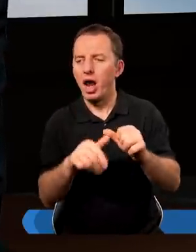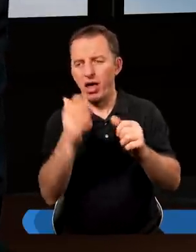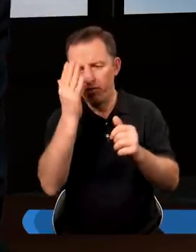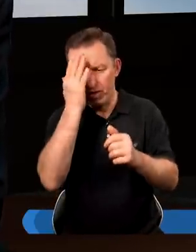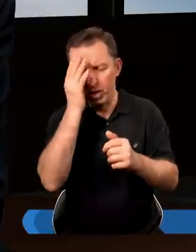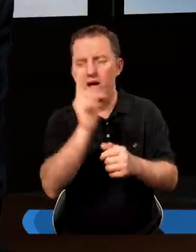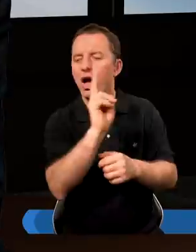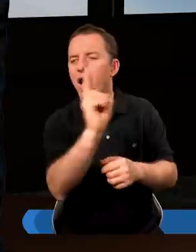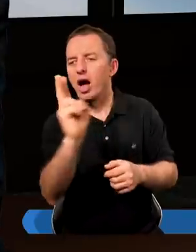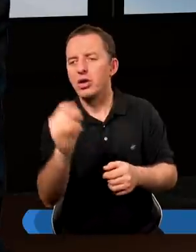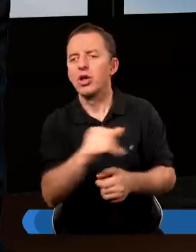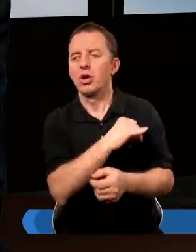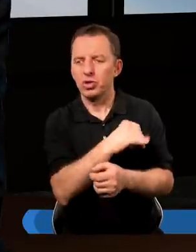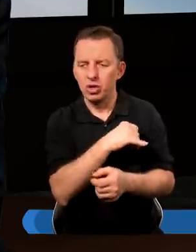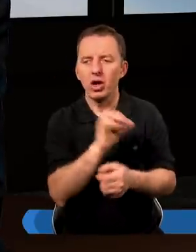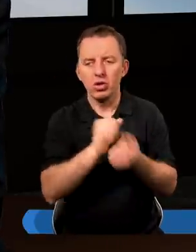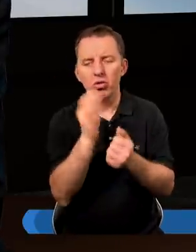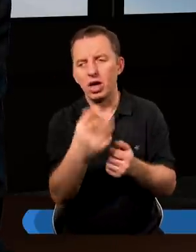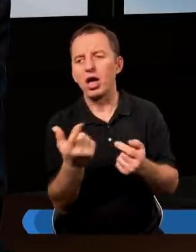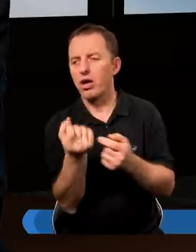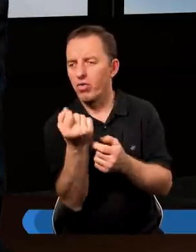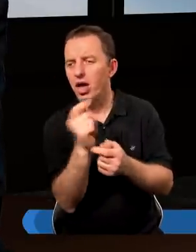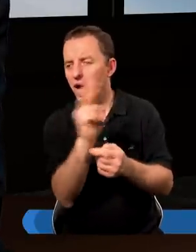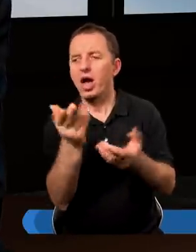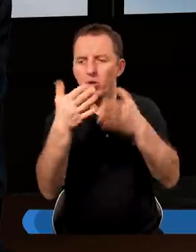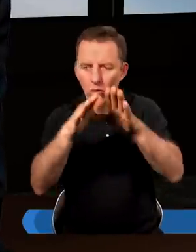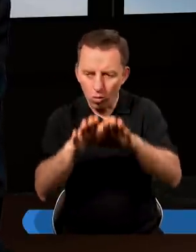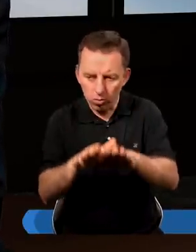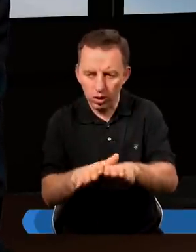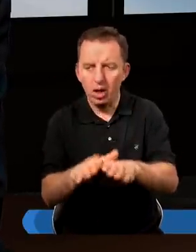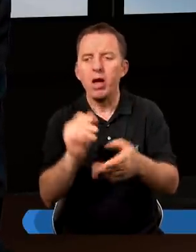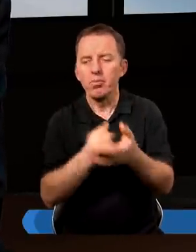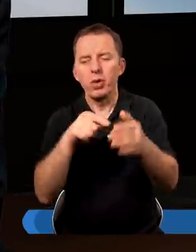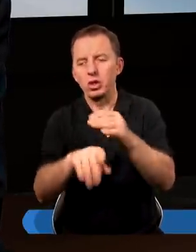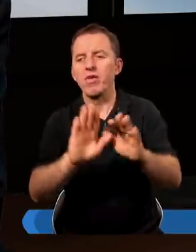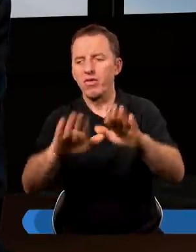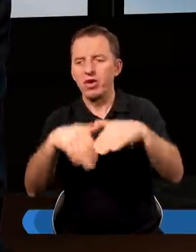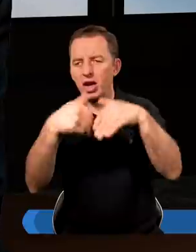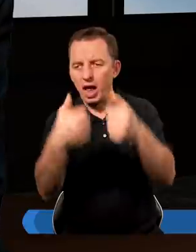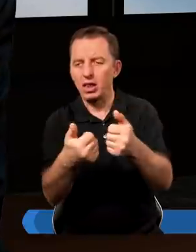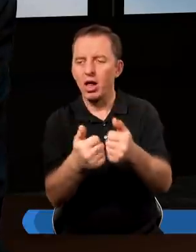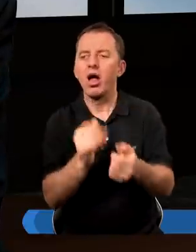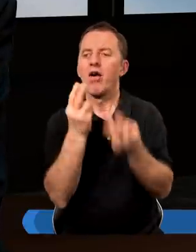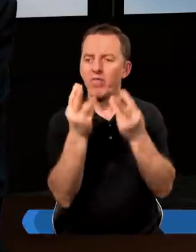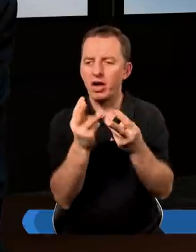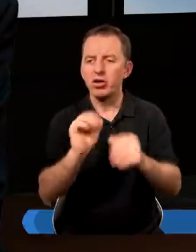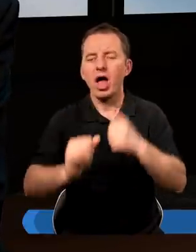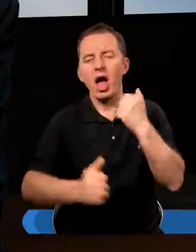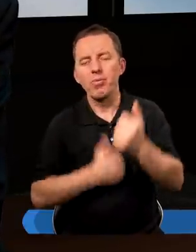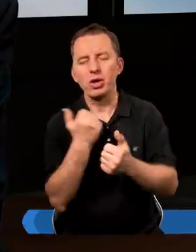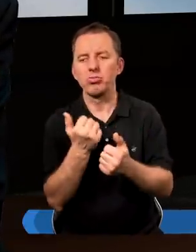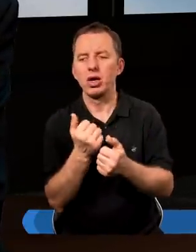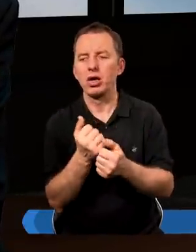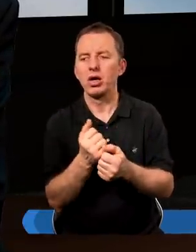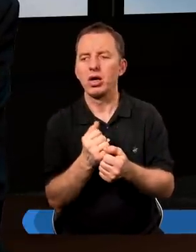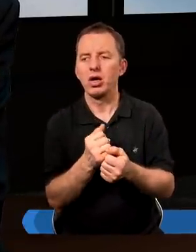Ale ja wiem, że każdy grzeszy i są takie chwile, kiedy każdy upada i na pewno pod tym względem ważne, abyśmy